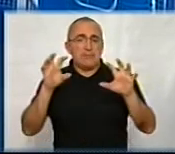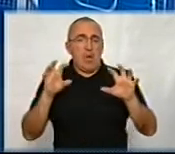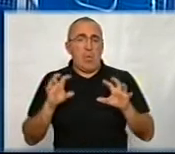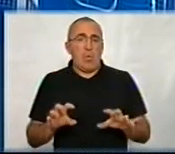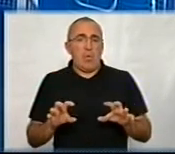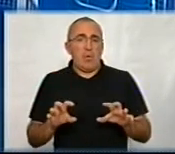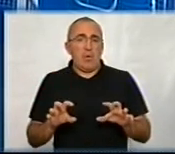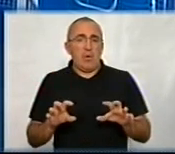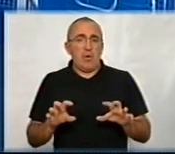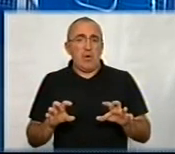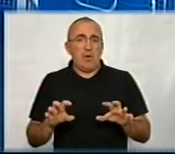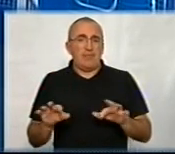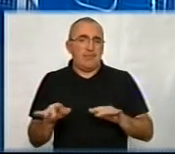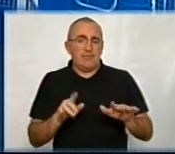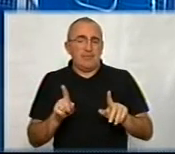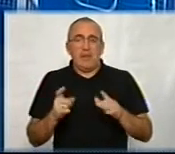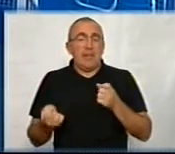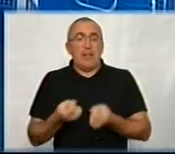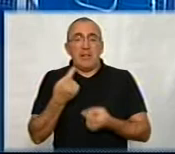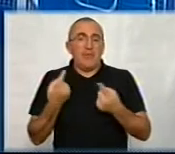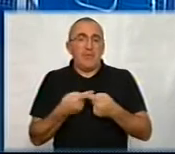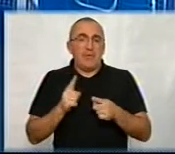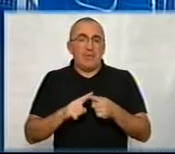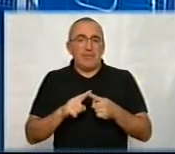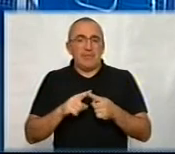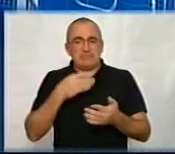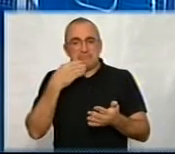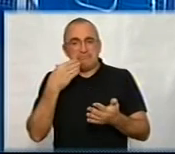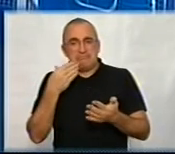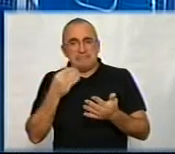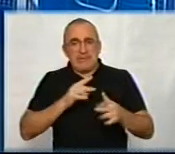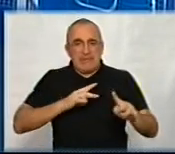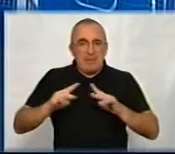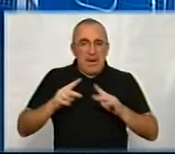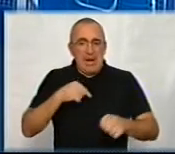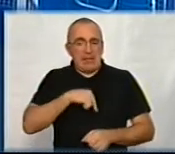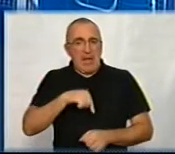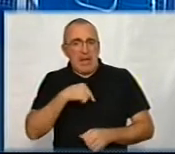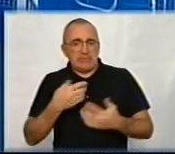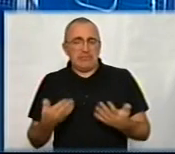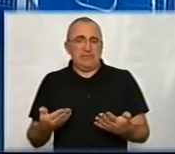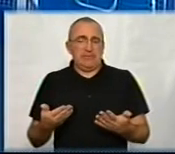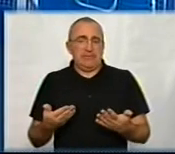речей. Тобто, щоб не виникало якихось сепаратистських настроїв, щоб не виникало якихось